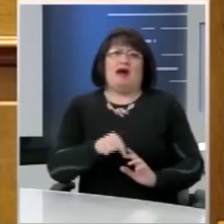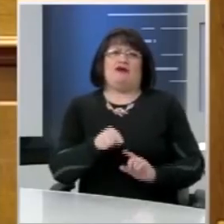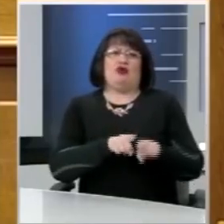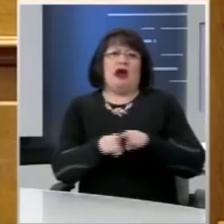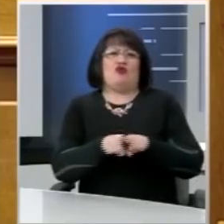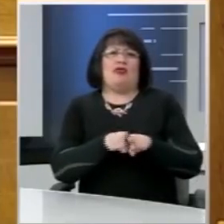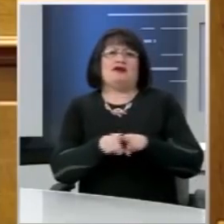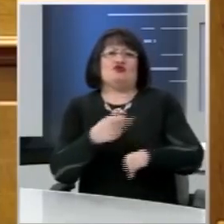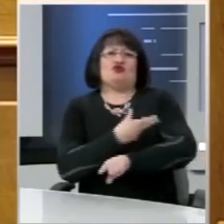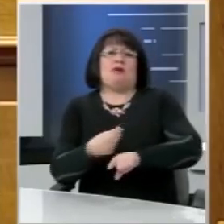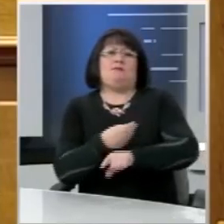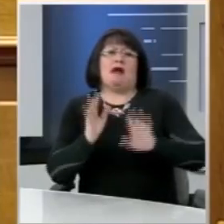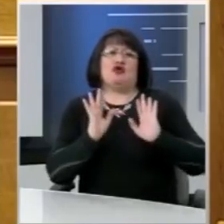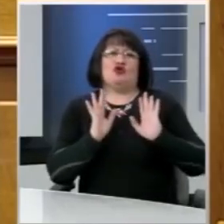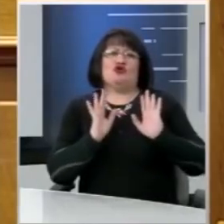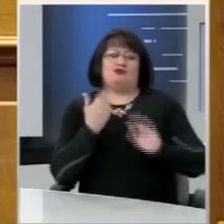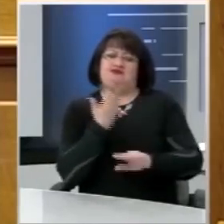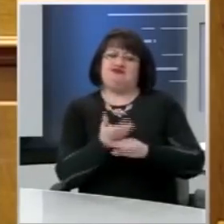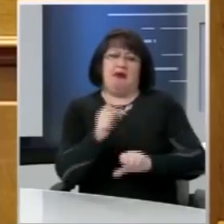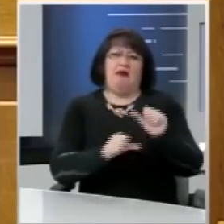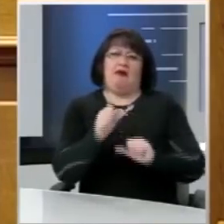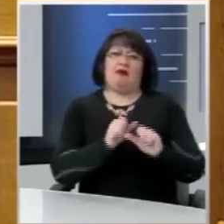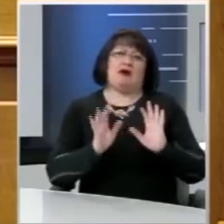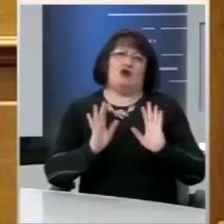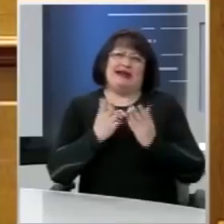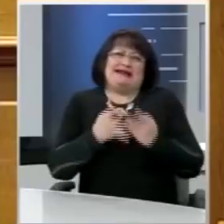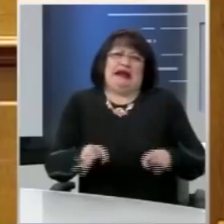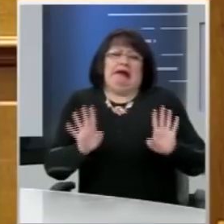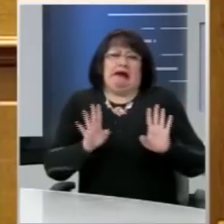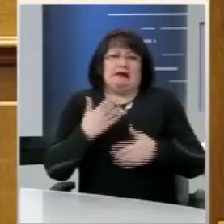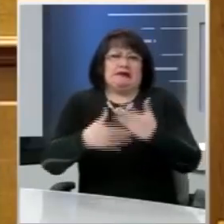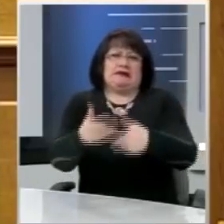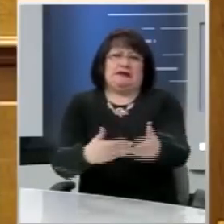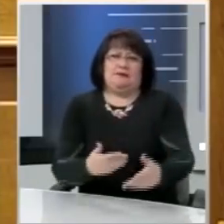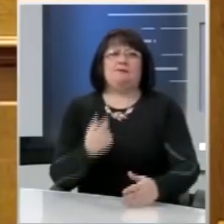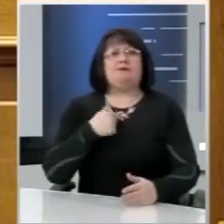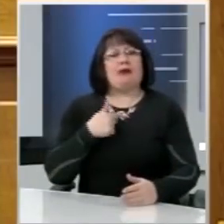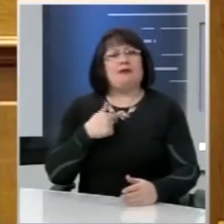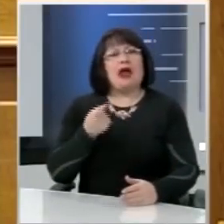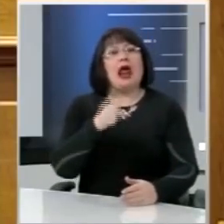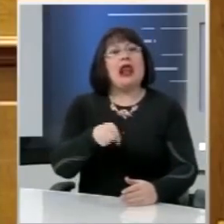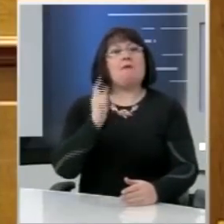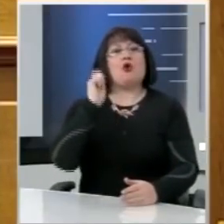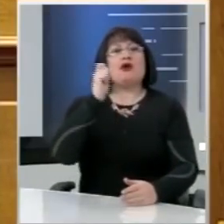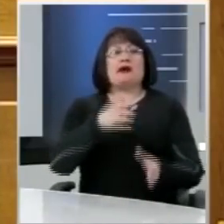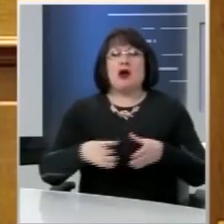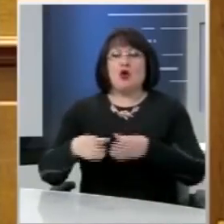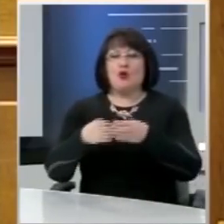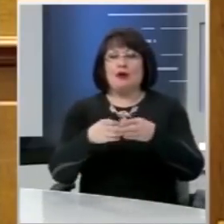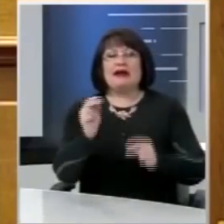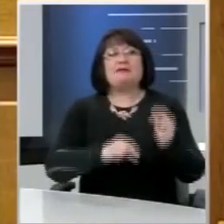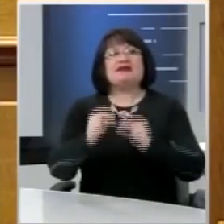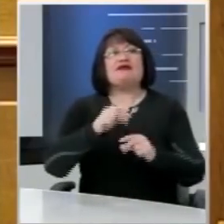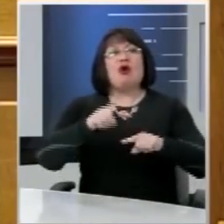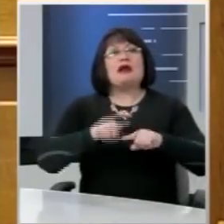δεν θέτει ζήτημα αλλαγής του. Αντίθετα, στις προτάσεις των άλλων κομμάτων για την ψήφο